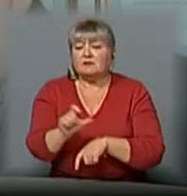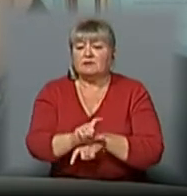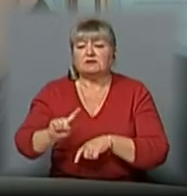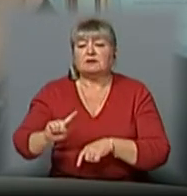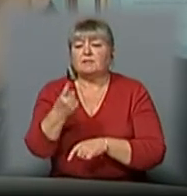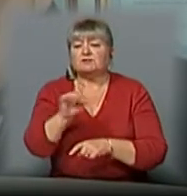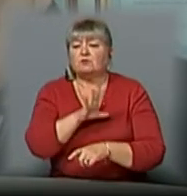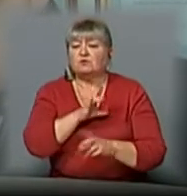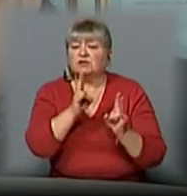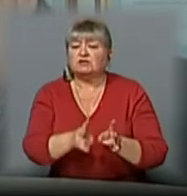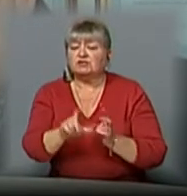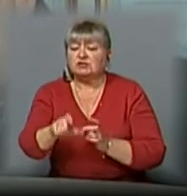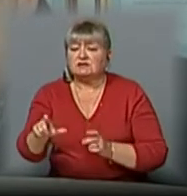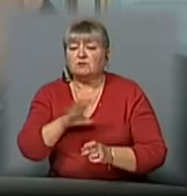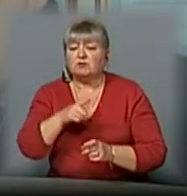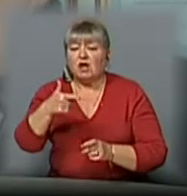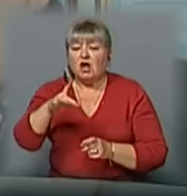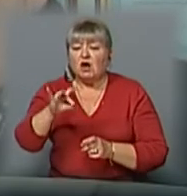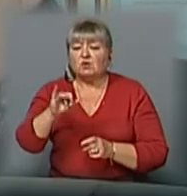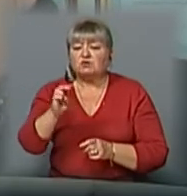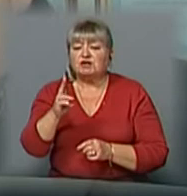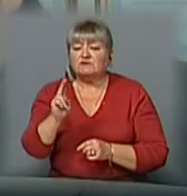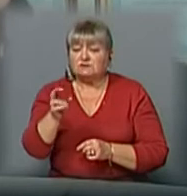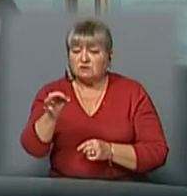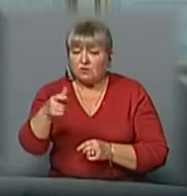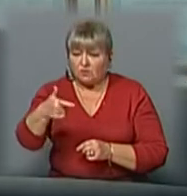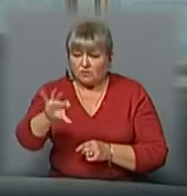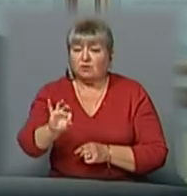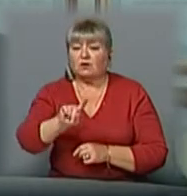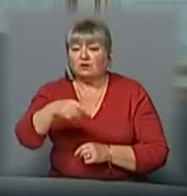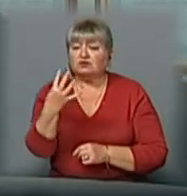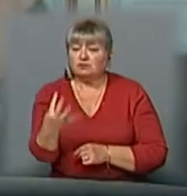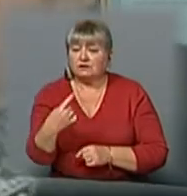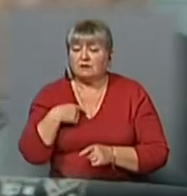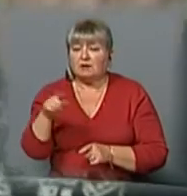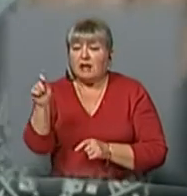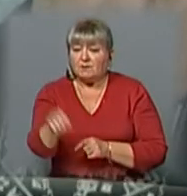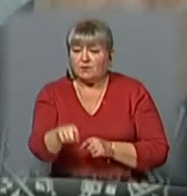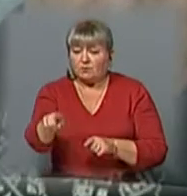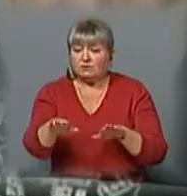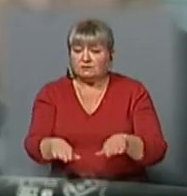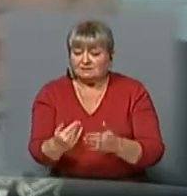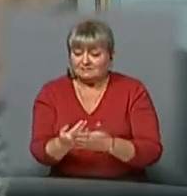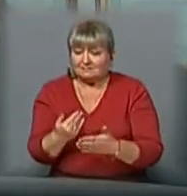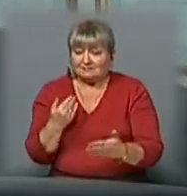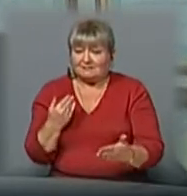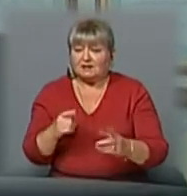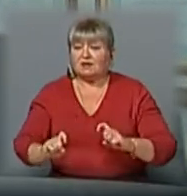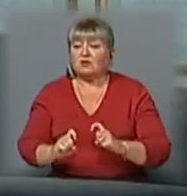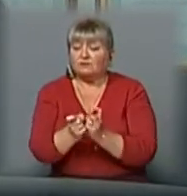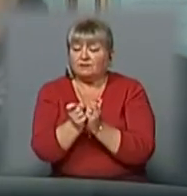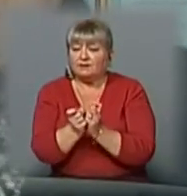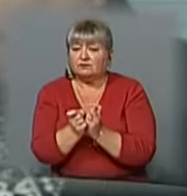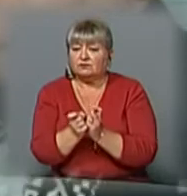жерти, то почалися Новошерського, чотири. Ми туди прибули за хвилю до виникнення конфлікту,